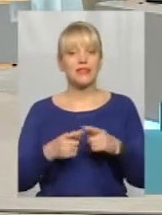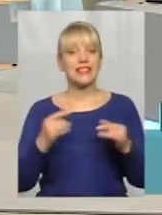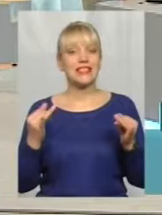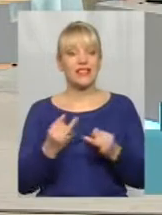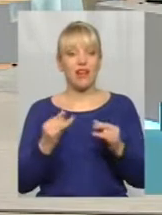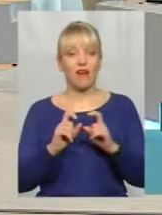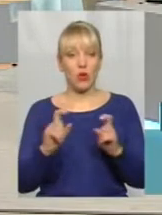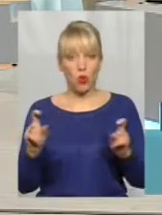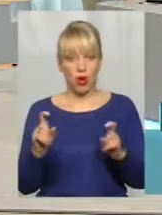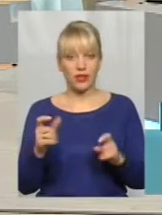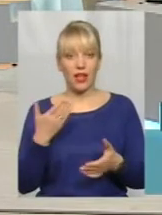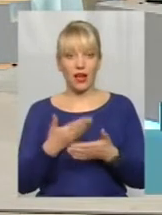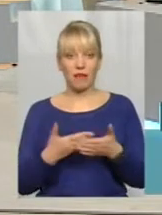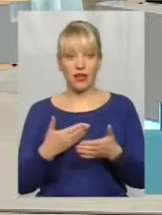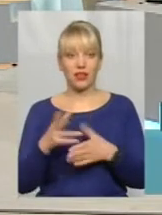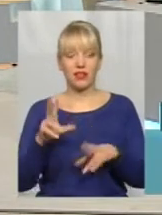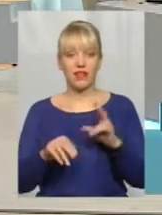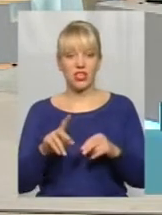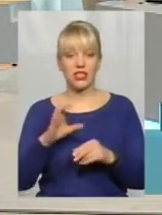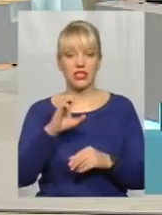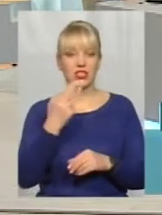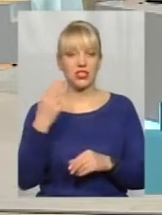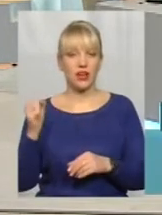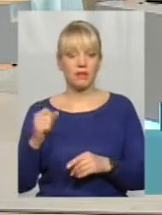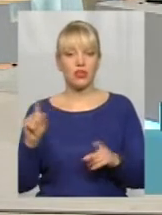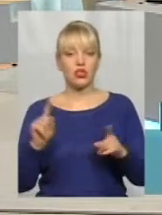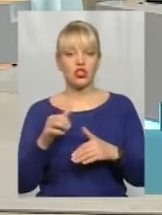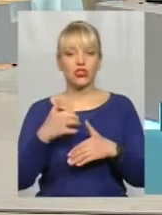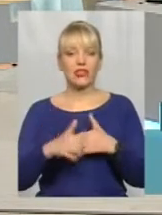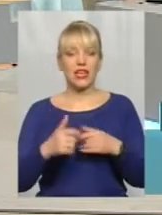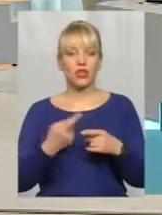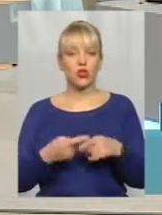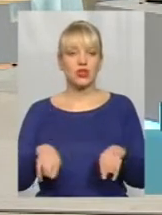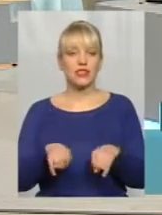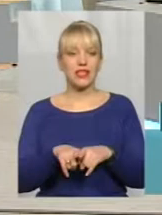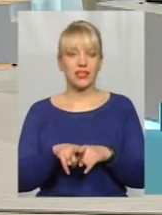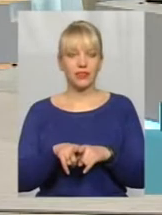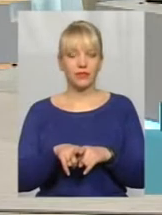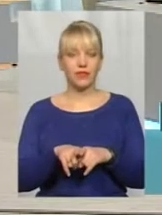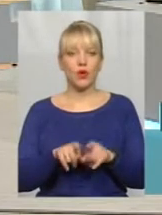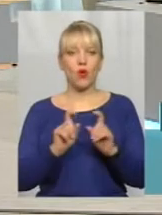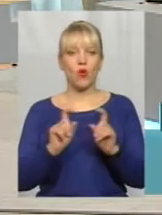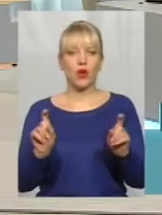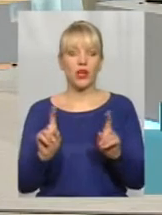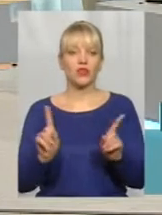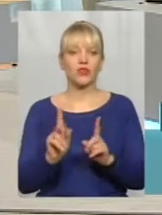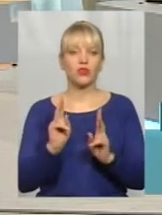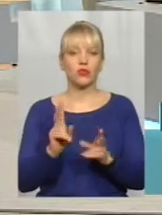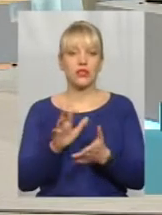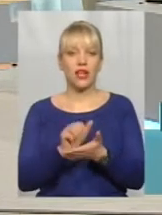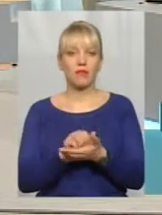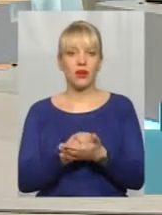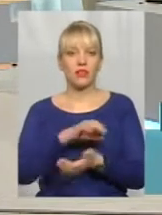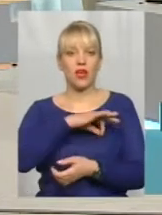Наприклад, вважається в США, що серед оцих органів, які займаються